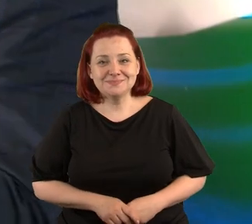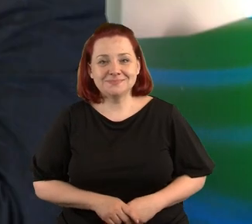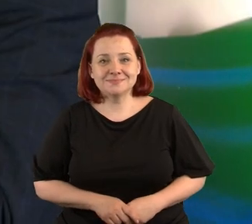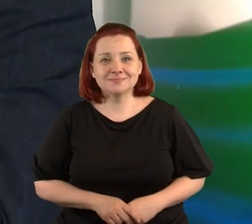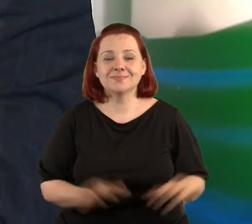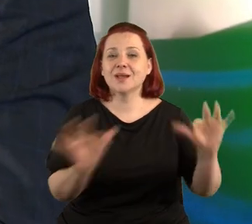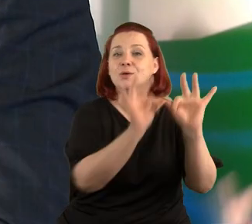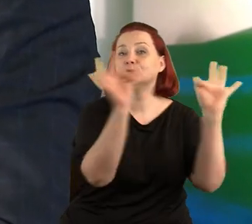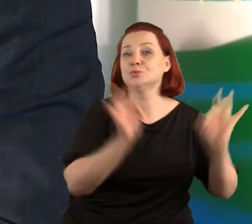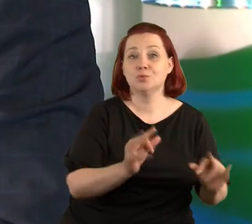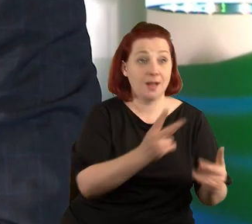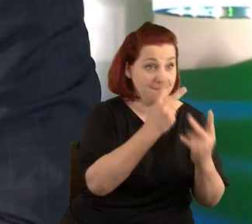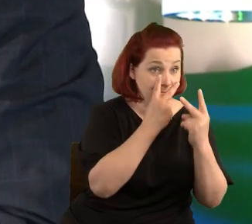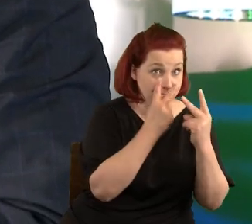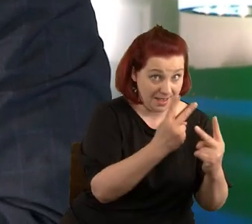Sztuka patrzenia,